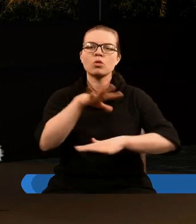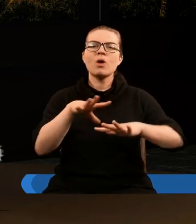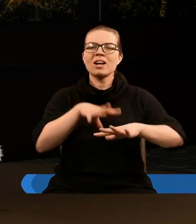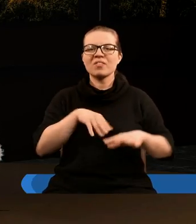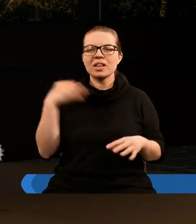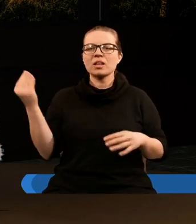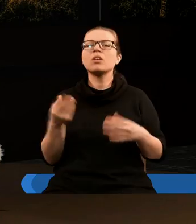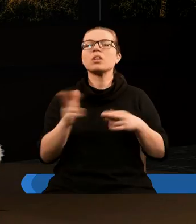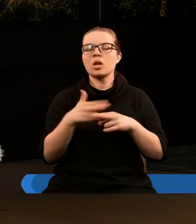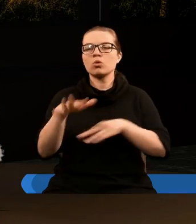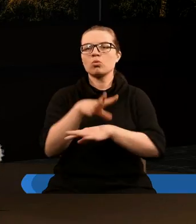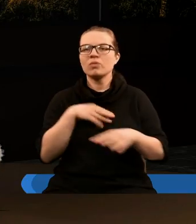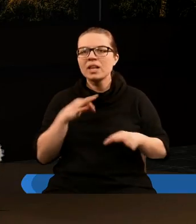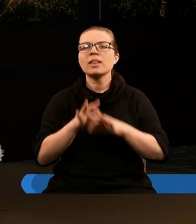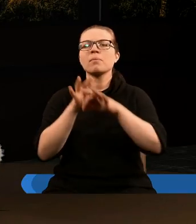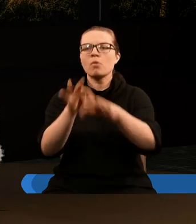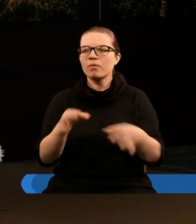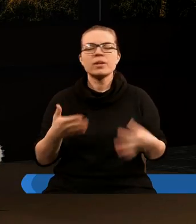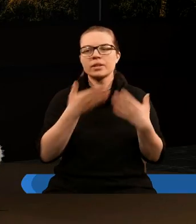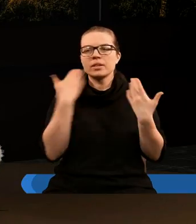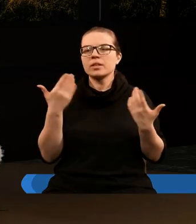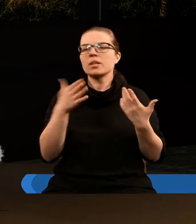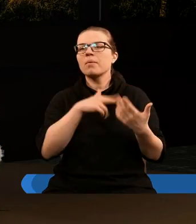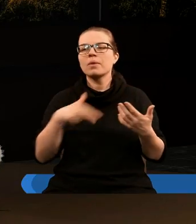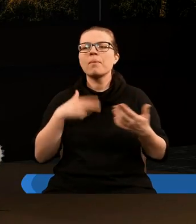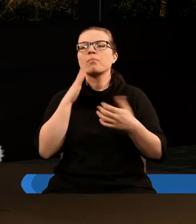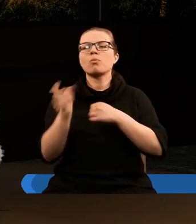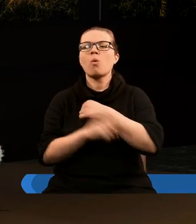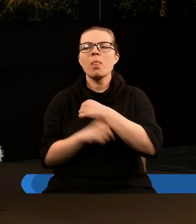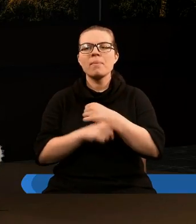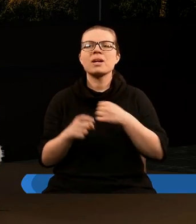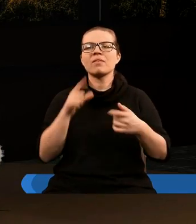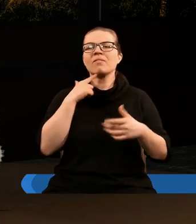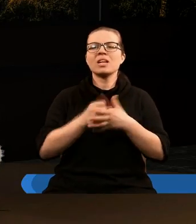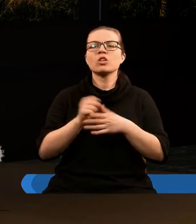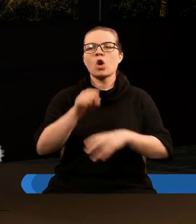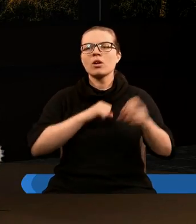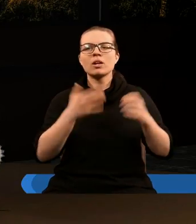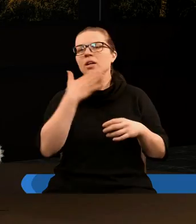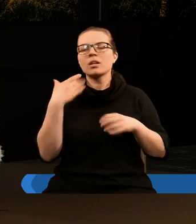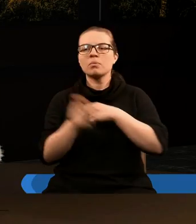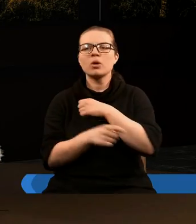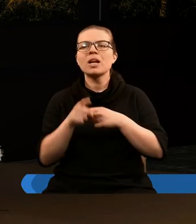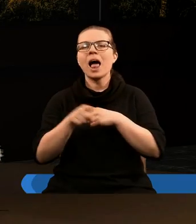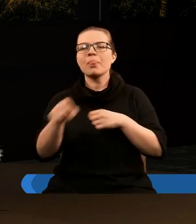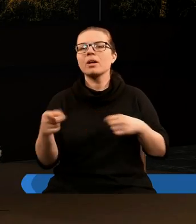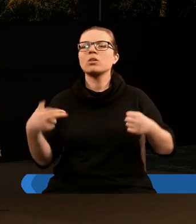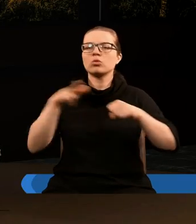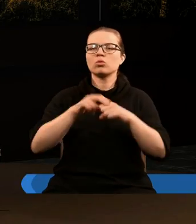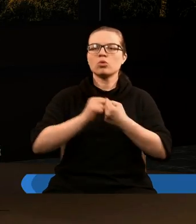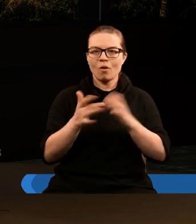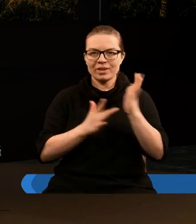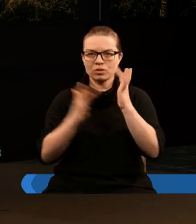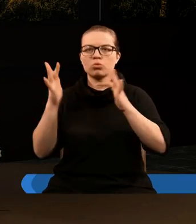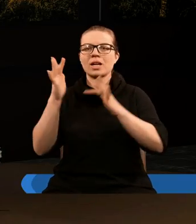Świętego. Kiedy Duch Święty prowadzi, to nie ma nad nami potępienia, tak jak to czytamy w liście do Rzymian, że nie ma potępienia dla tych, którzy są w